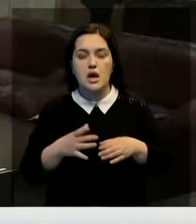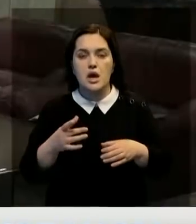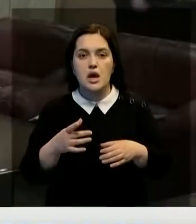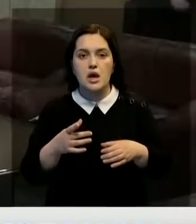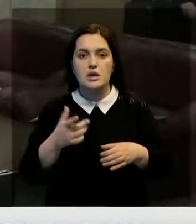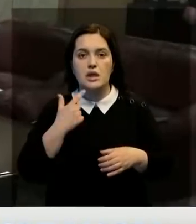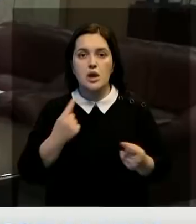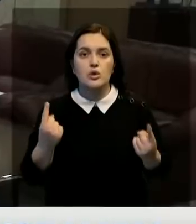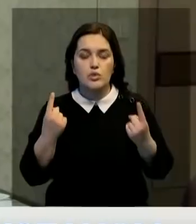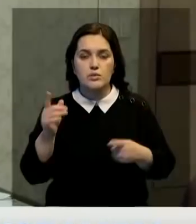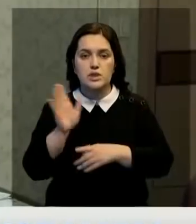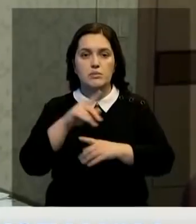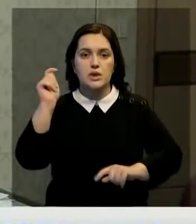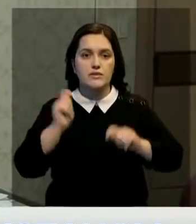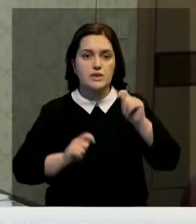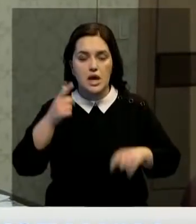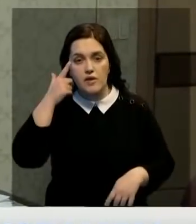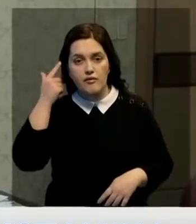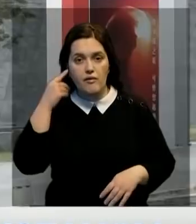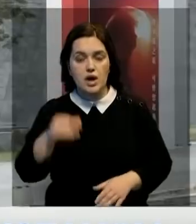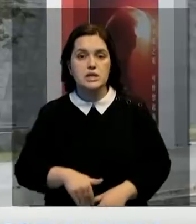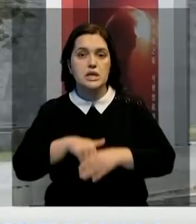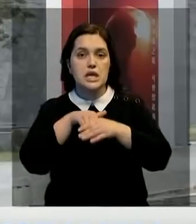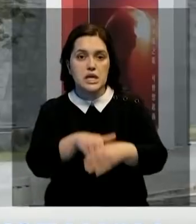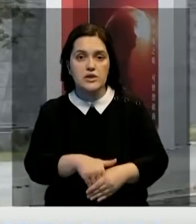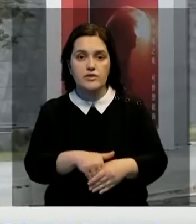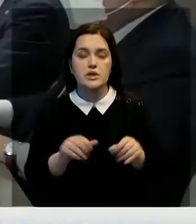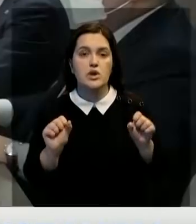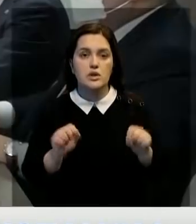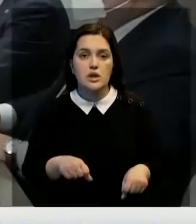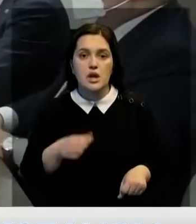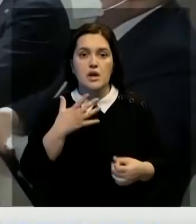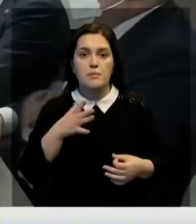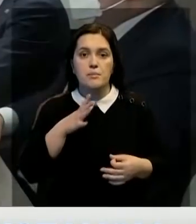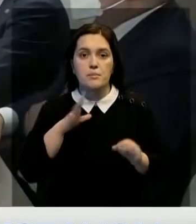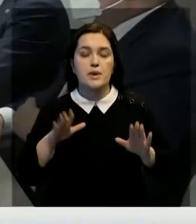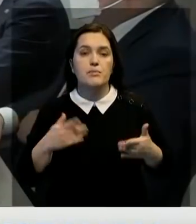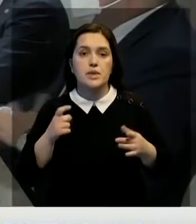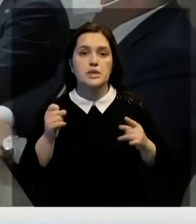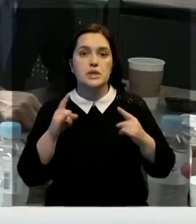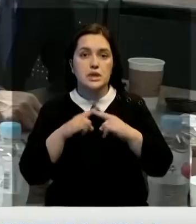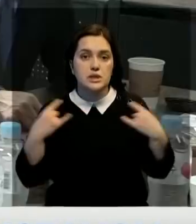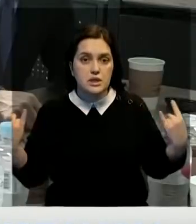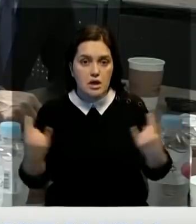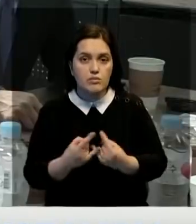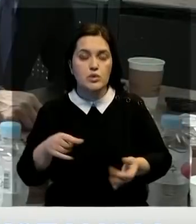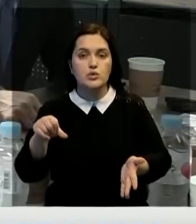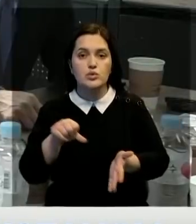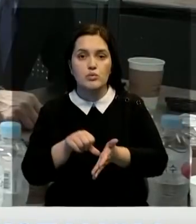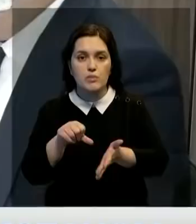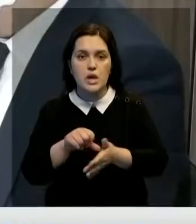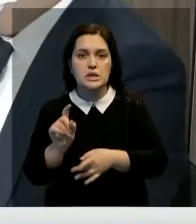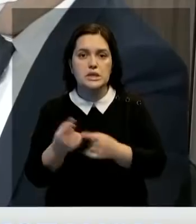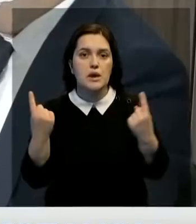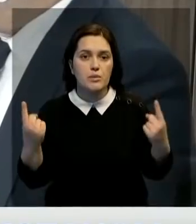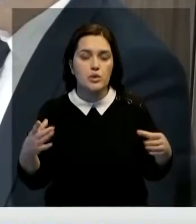страны заявили о себе на крупнейшем кинофестивале в Азии. Инвестиционные возможности нашей республики были представлены за круглым